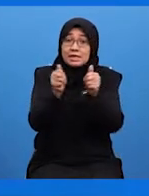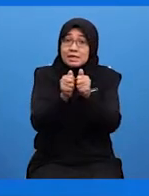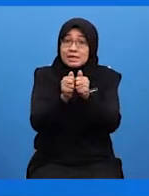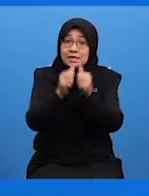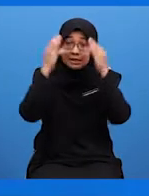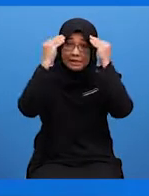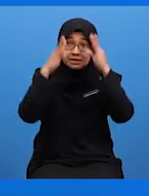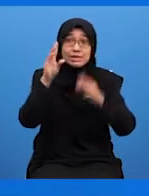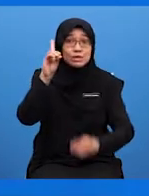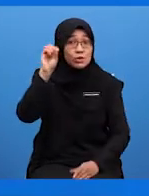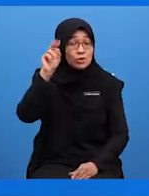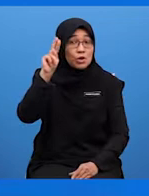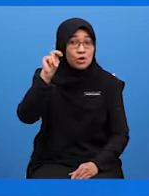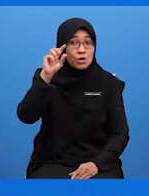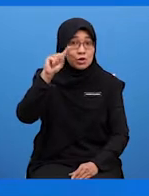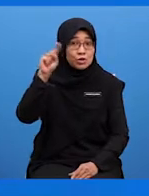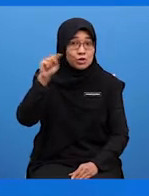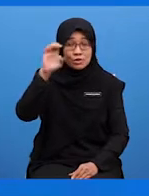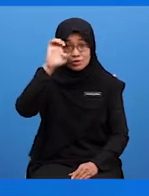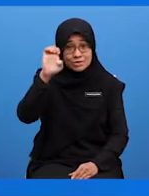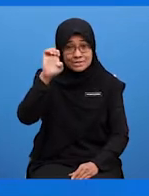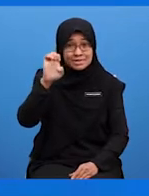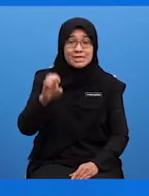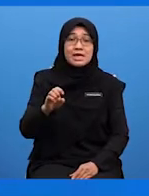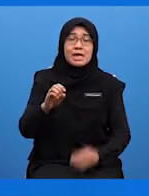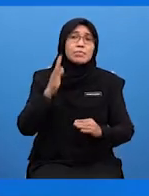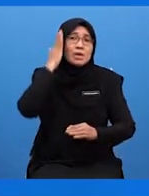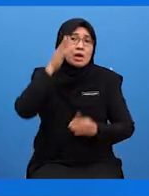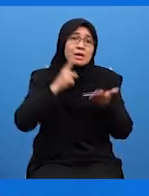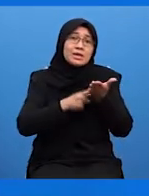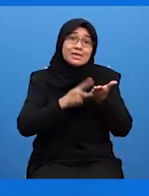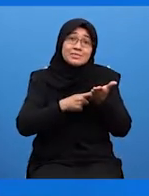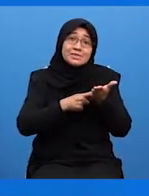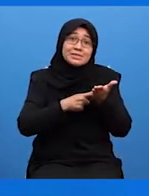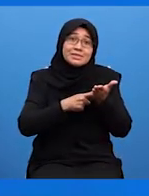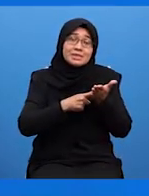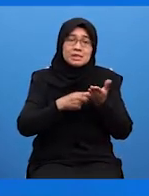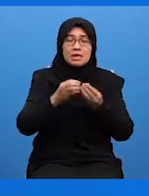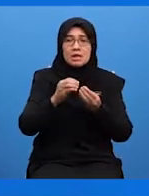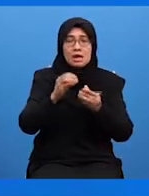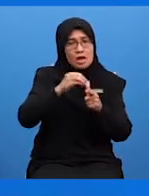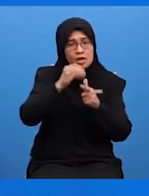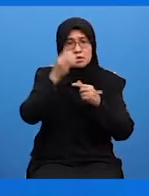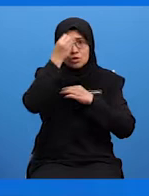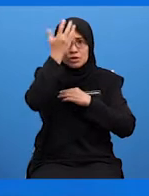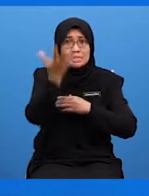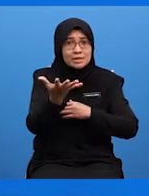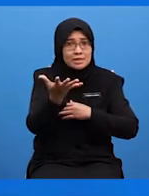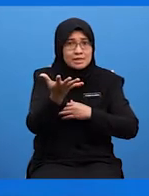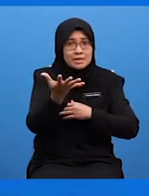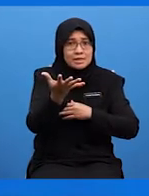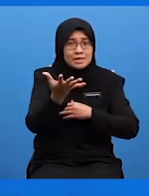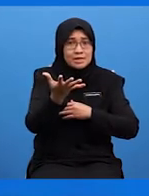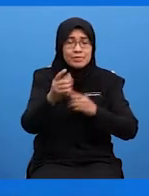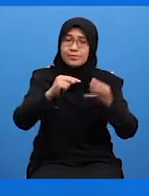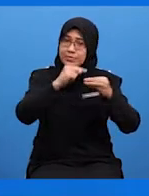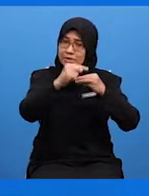rancangan dua Pasangan dua saya kira Ya, betul Akan membincangkan ataupun menerangkan kepada halayah Ataupun penonton